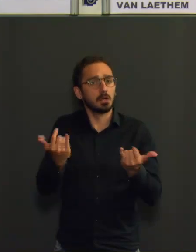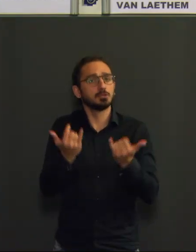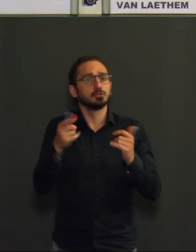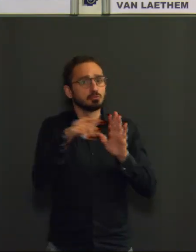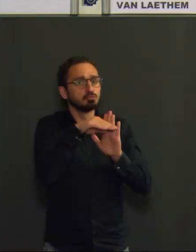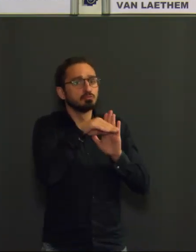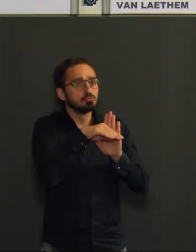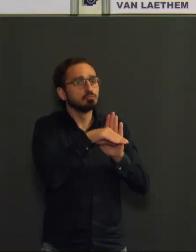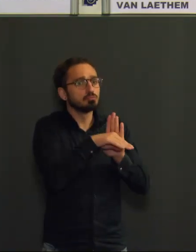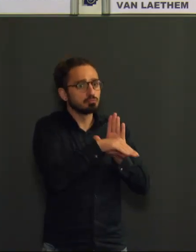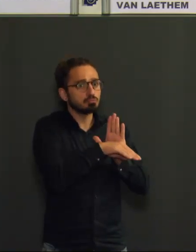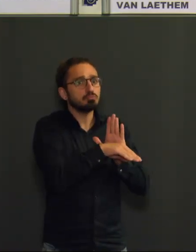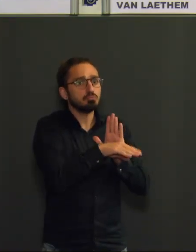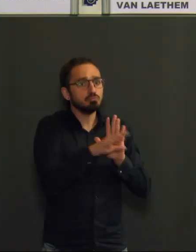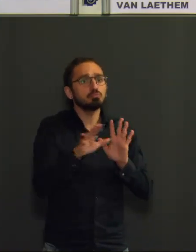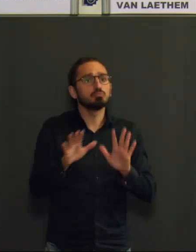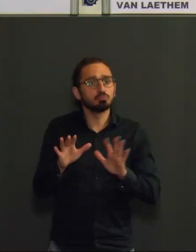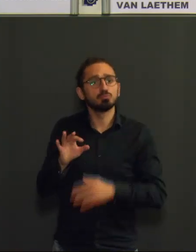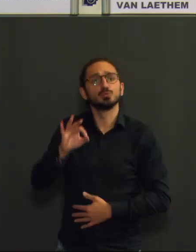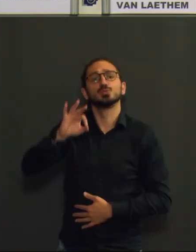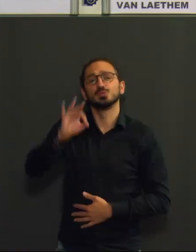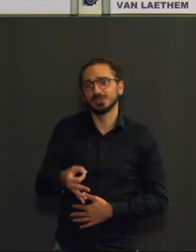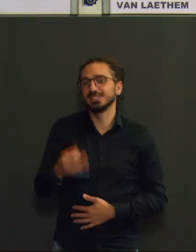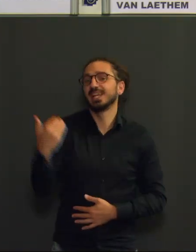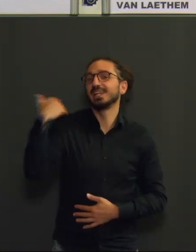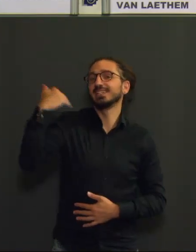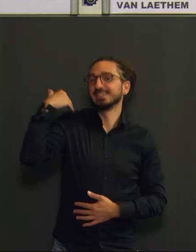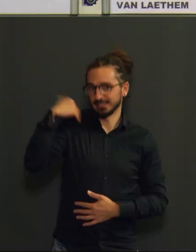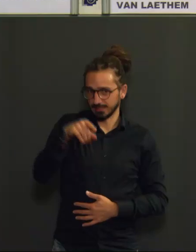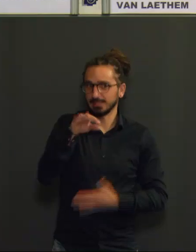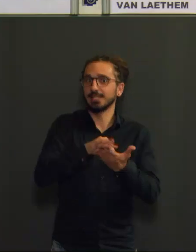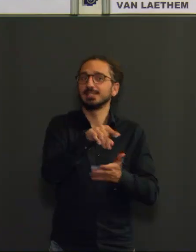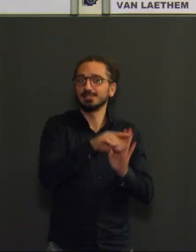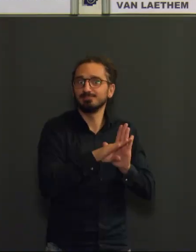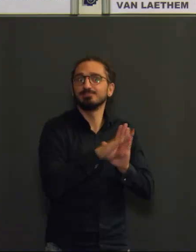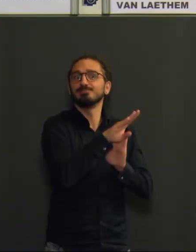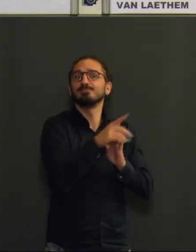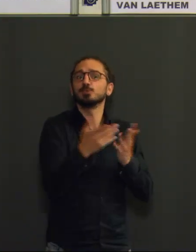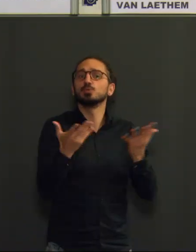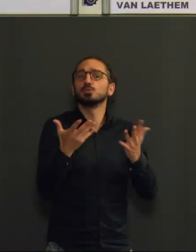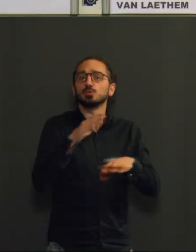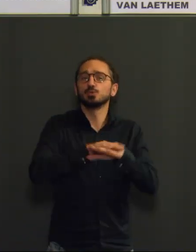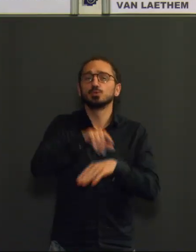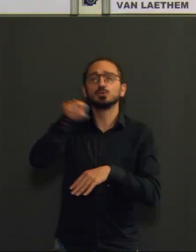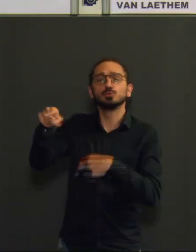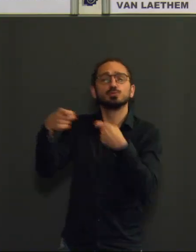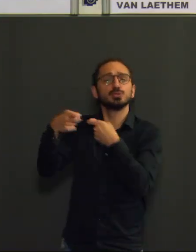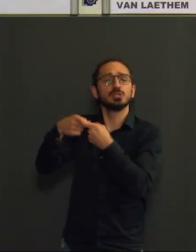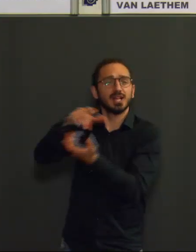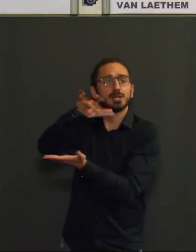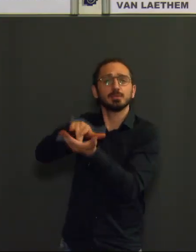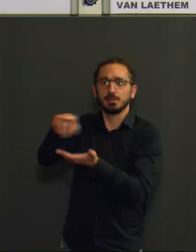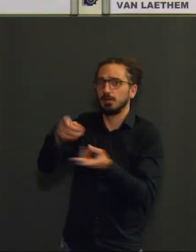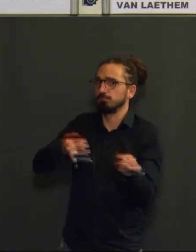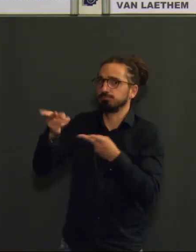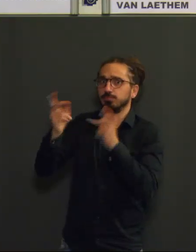transitoirement, vous en a parlé, une augmentation dans la région de Bruxelles-Capital, mais nous voyons qu'actuellement, nous